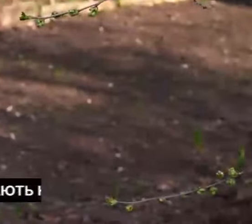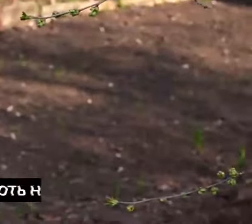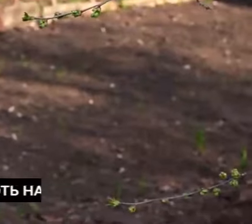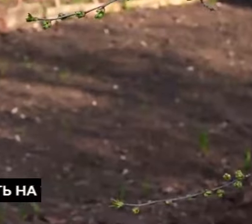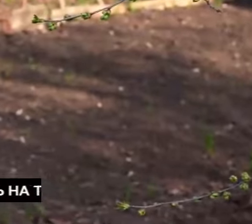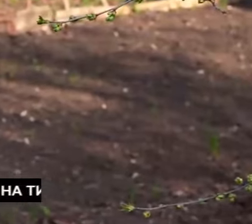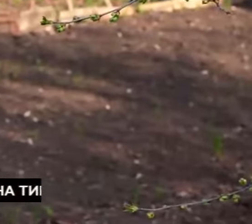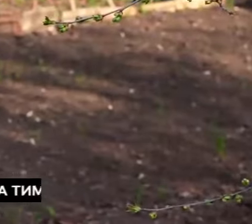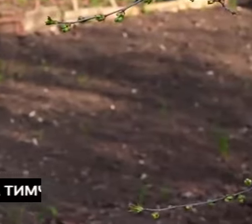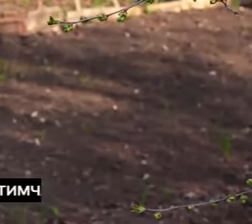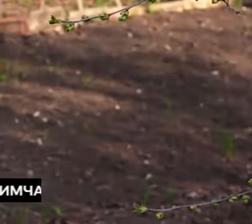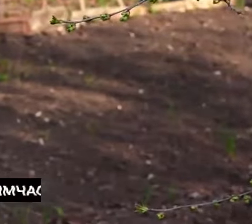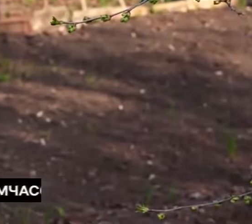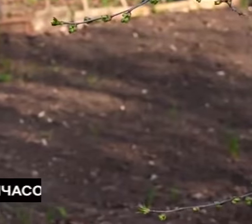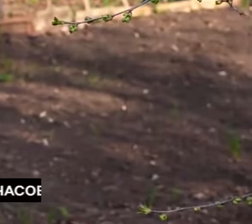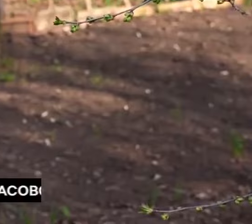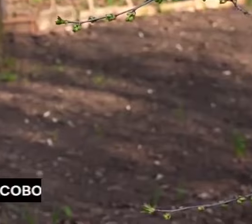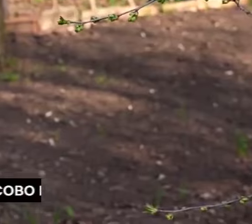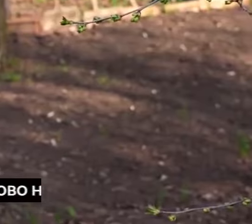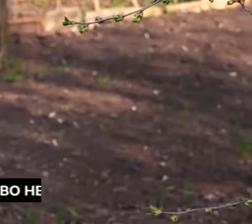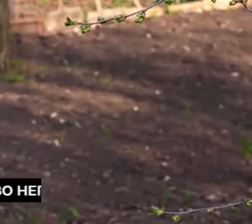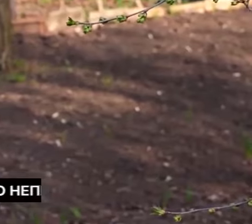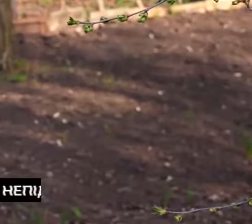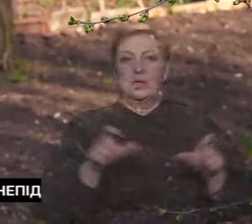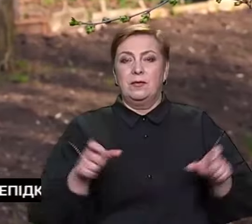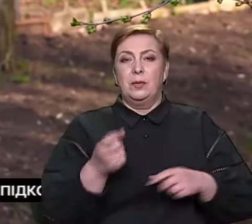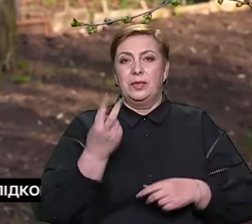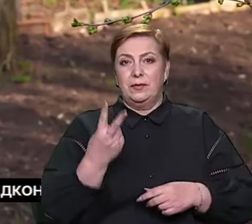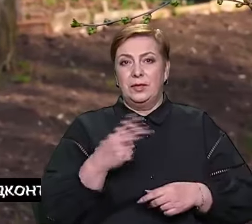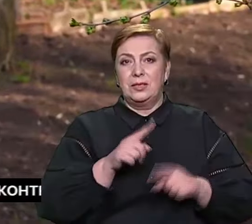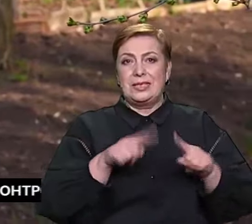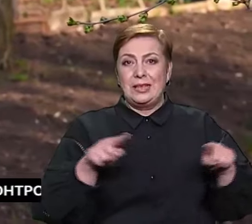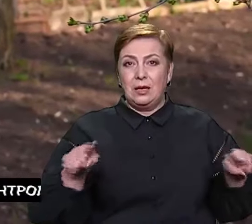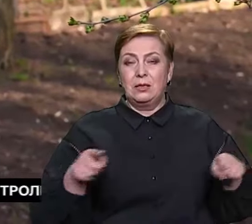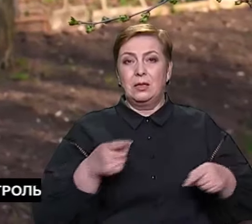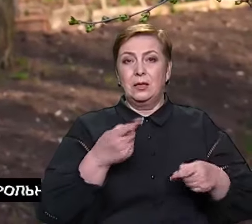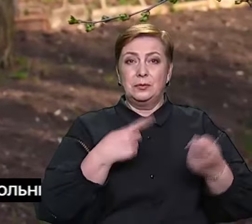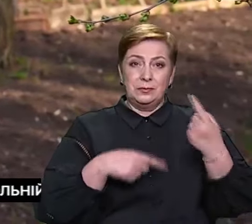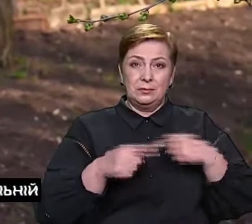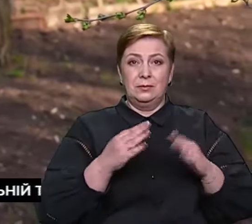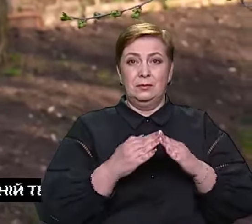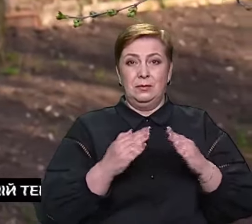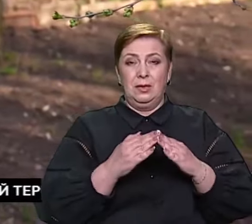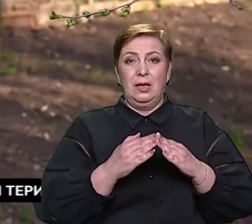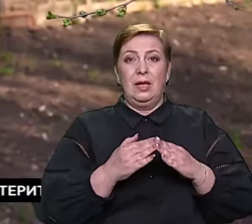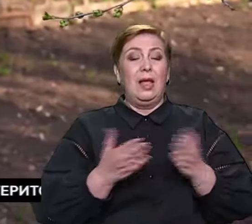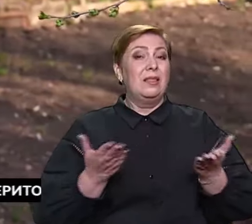побільше, там чоловік по 12 десь. Ні, потери повиїжджали, вже додому повертаються. Де не добре, а дому краще.